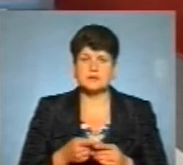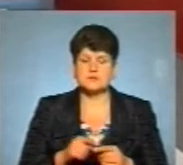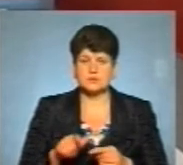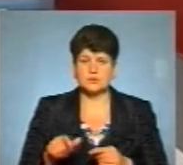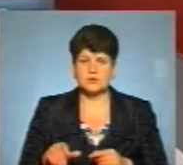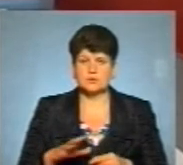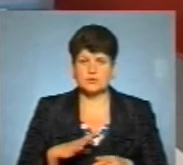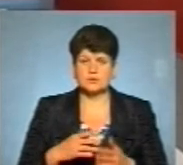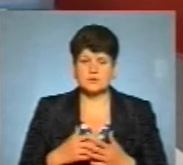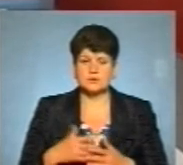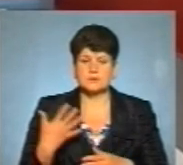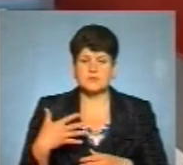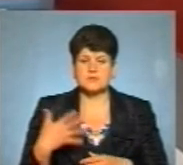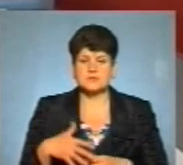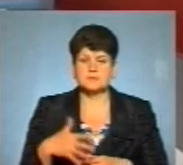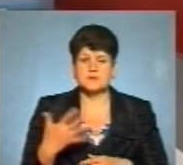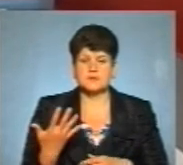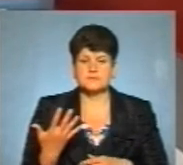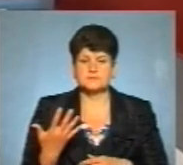близько 55.